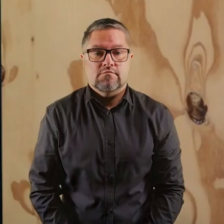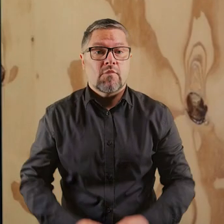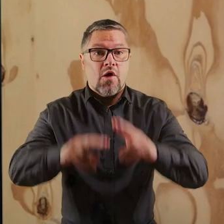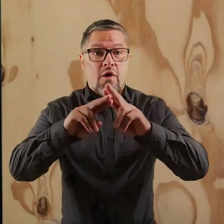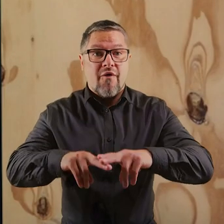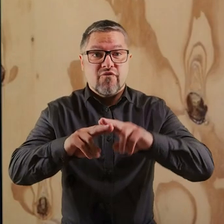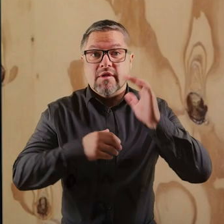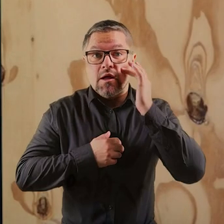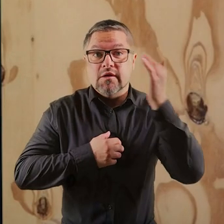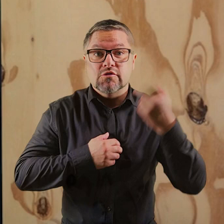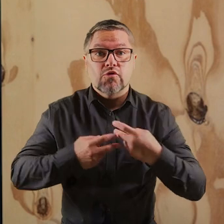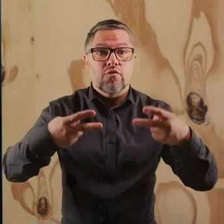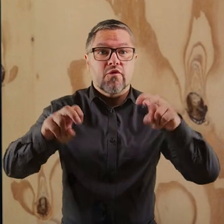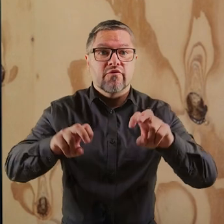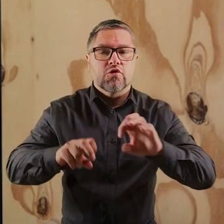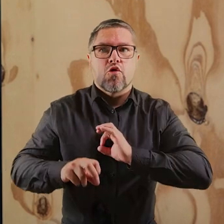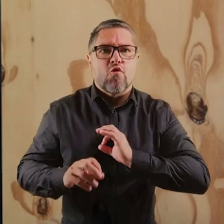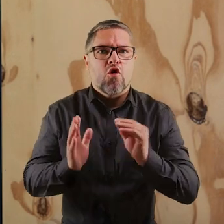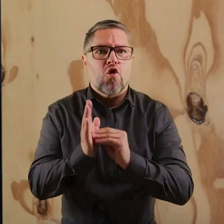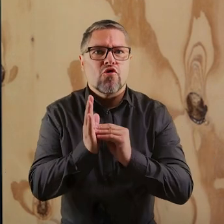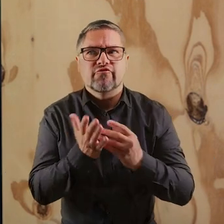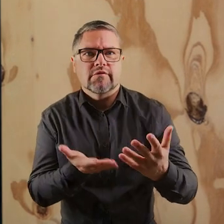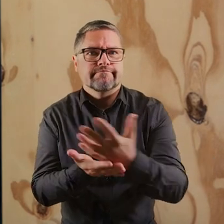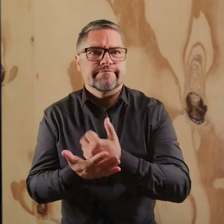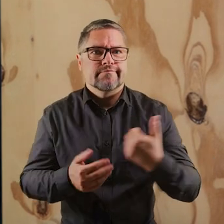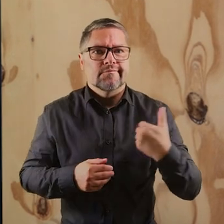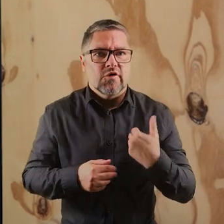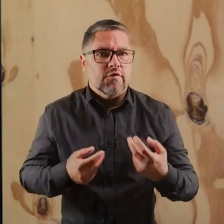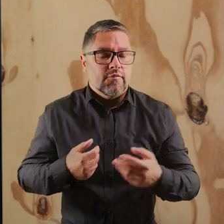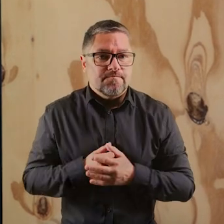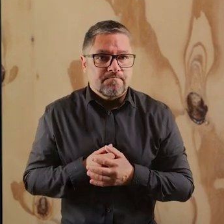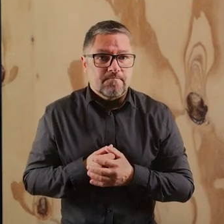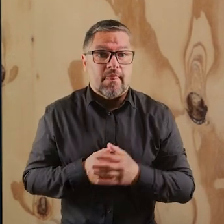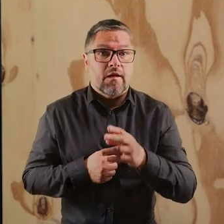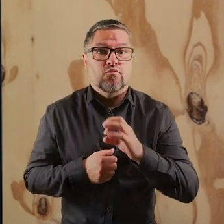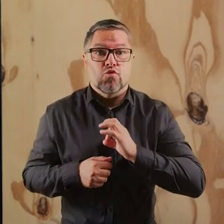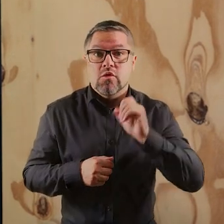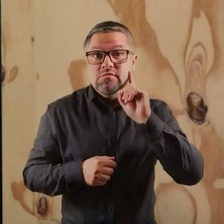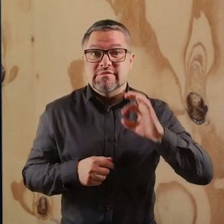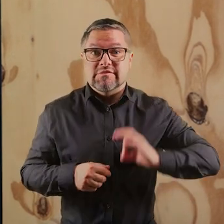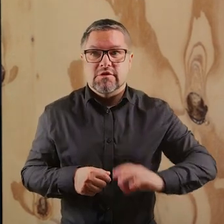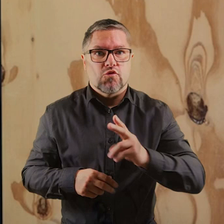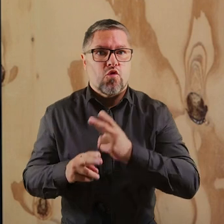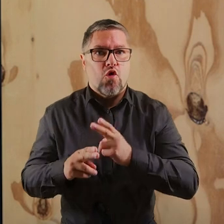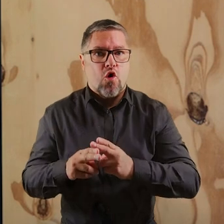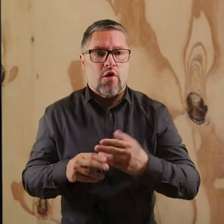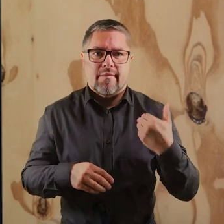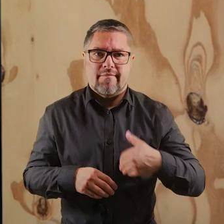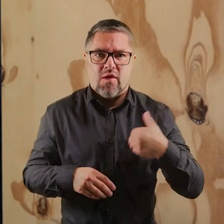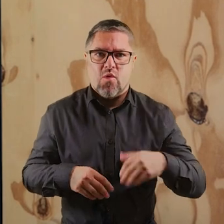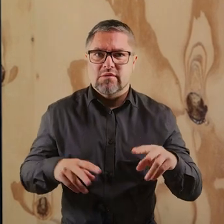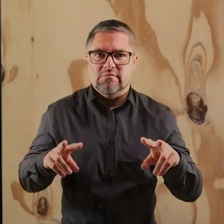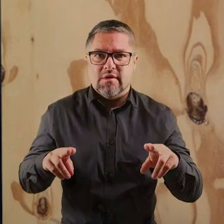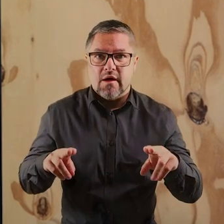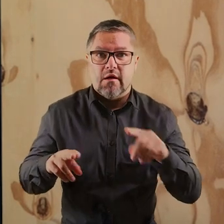Fundacja Iskierka powstała na kancie moich osobistych doświadczeń, kiedy to mój syn chorował na białaczkę i